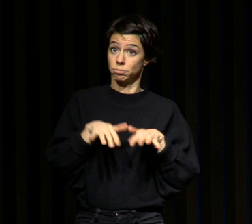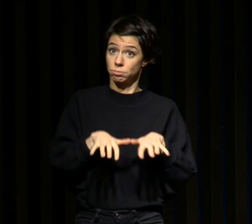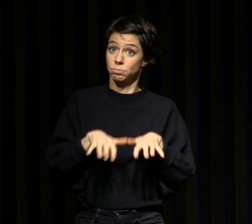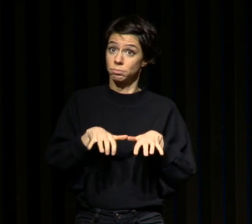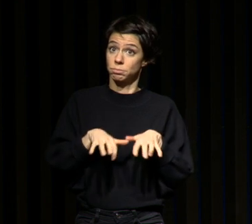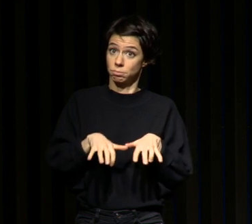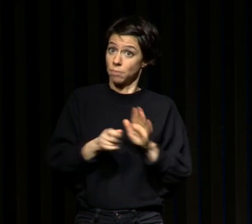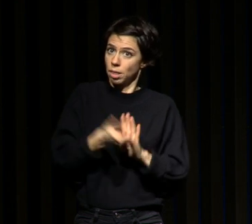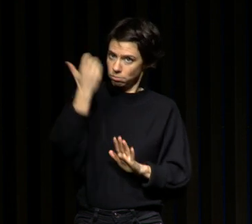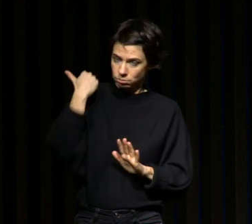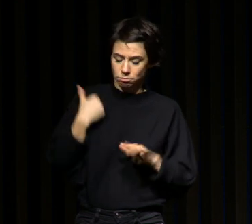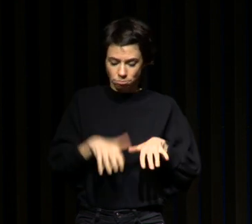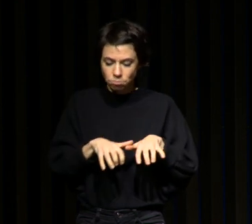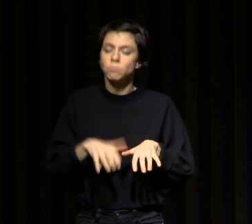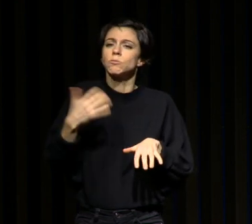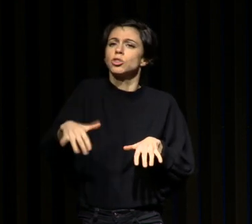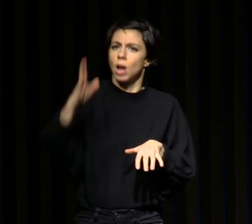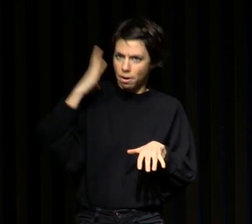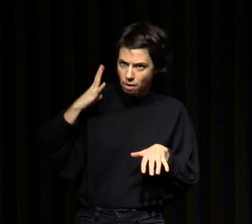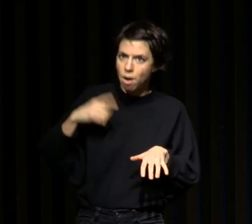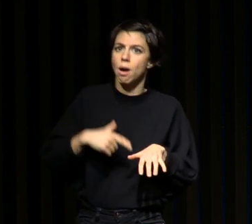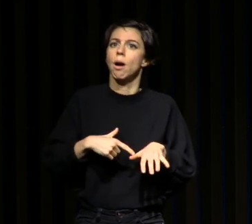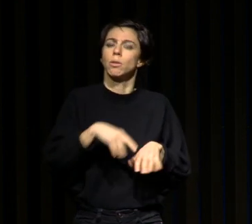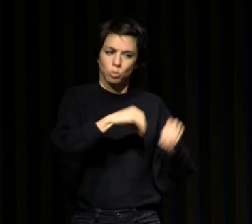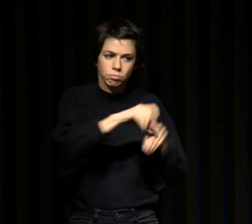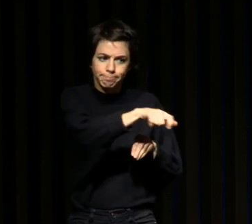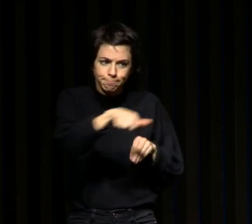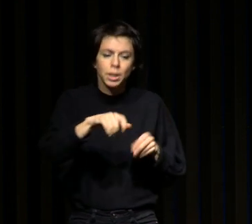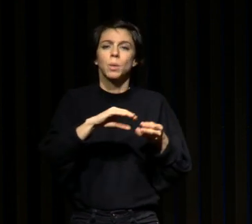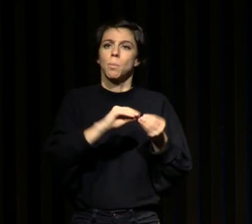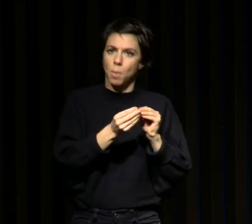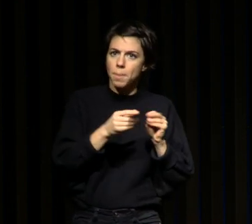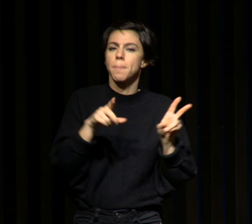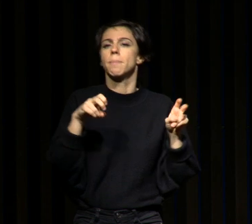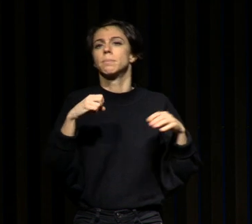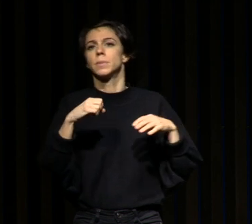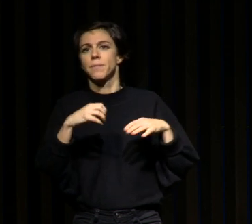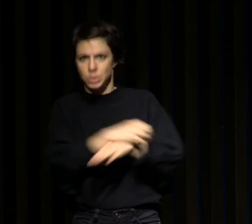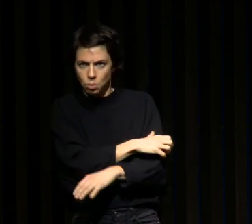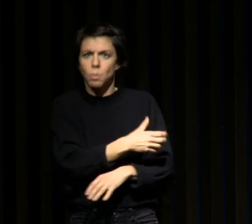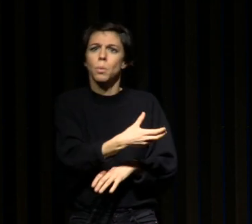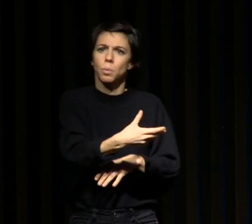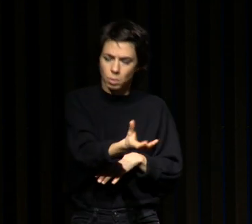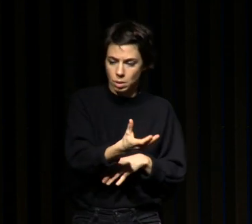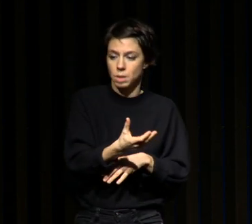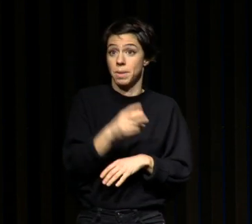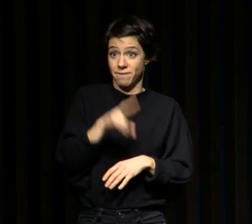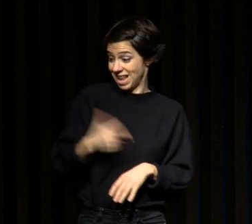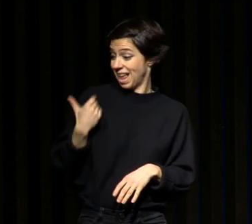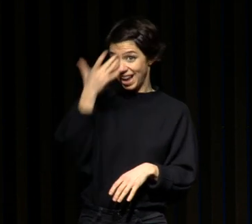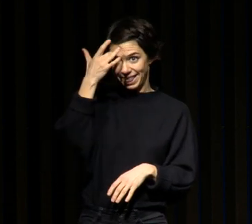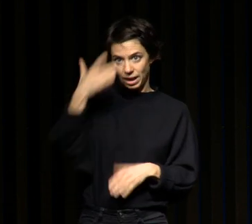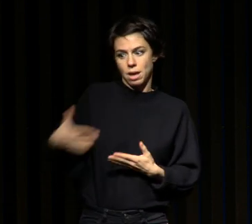j'avais déjà traité des problèmes infectieux mais les choses se sont affinées dans l'été et ça m'a permis de collecter beaucoup plus d